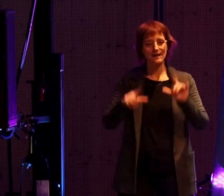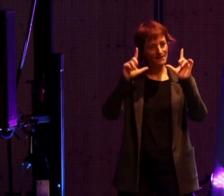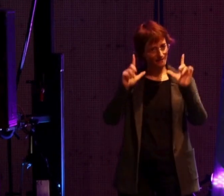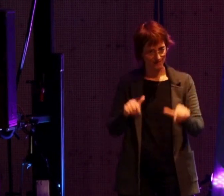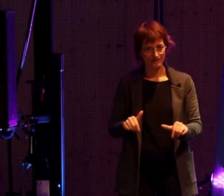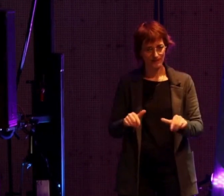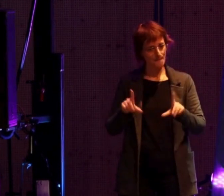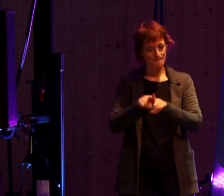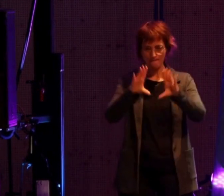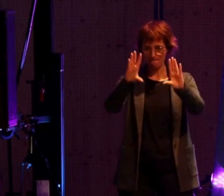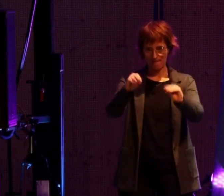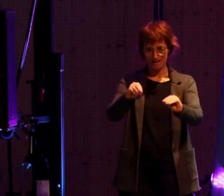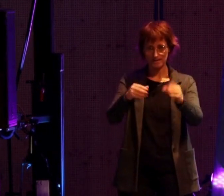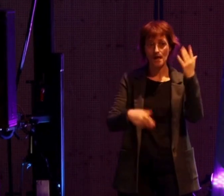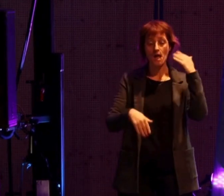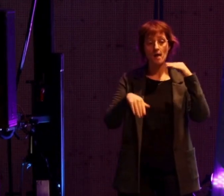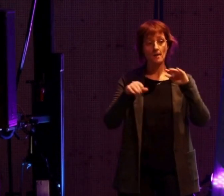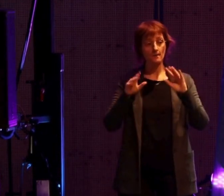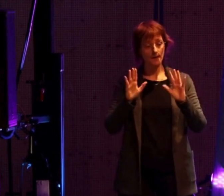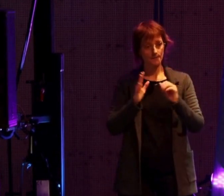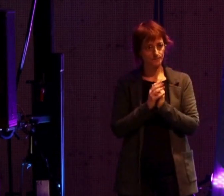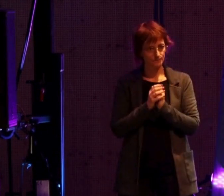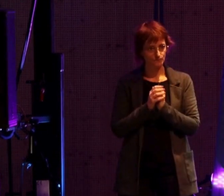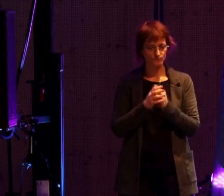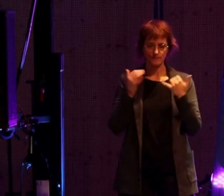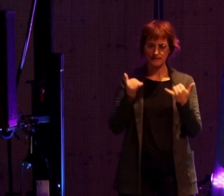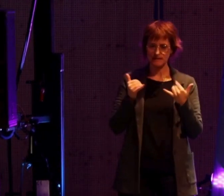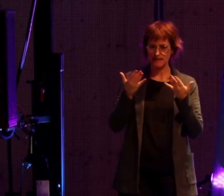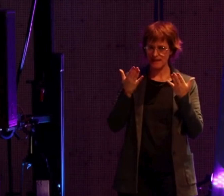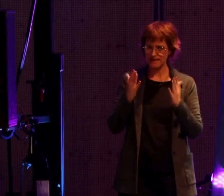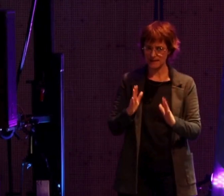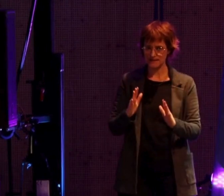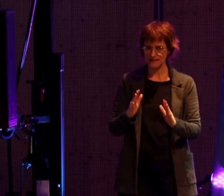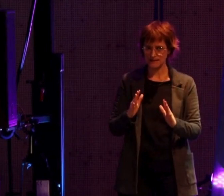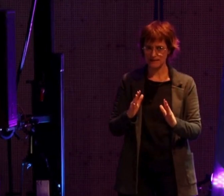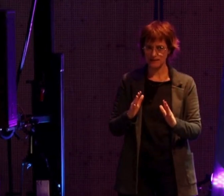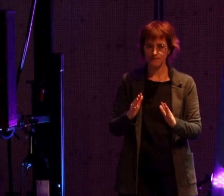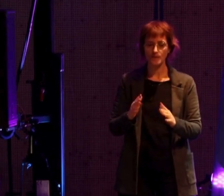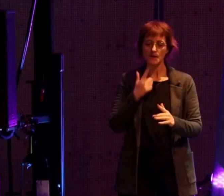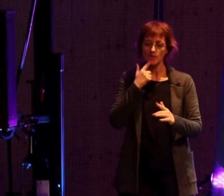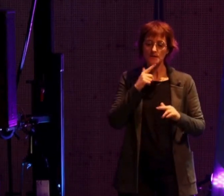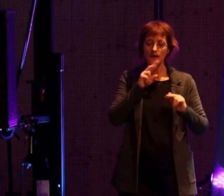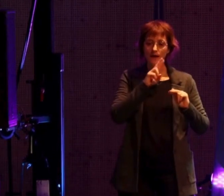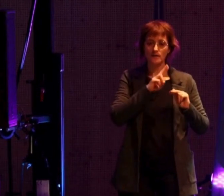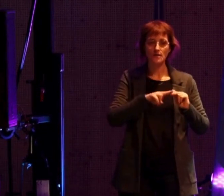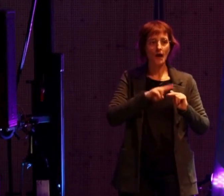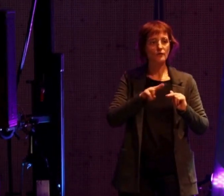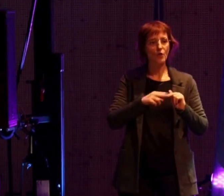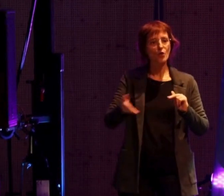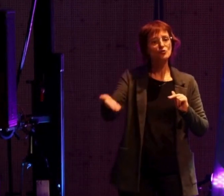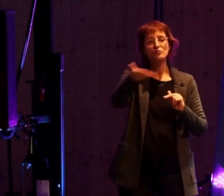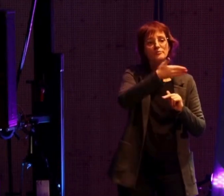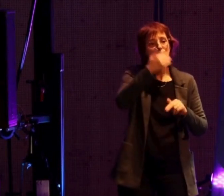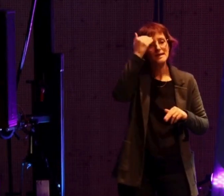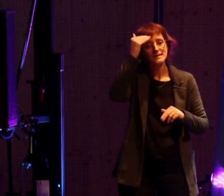restera à sa place. Mais nous avons pris la décision dans le prolongement des travaux que beaucoup d'entre vous ont